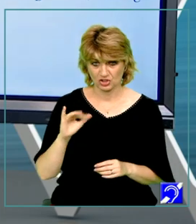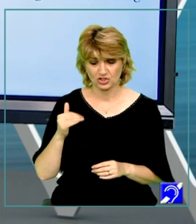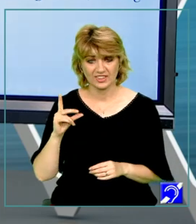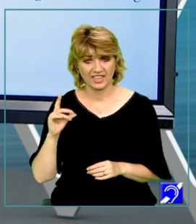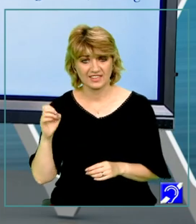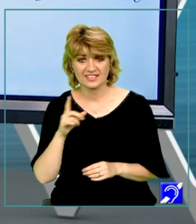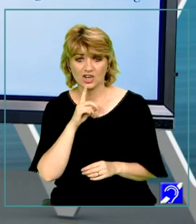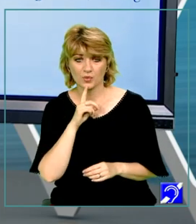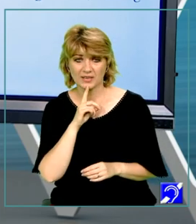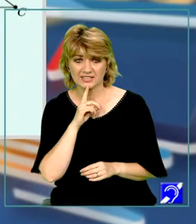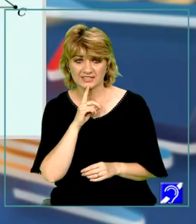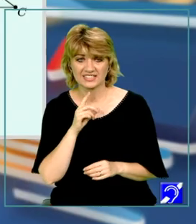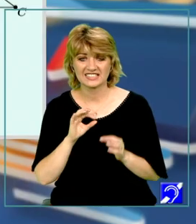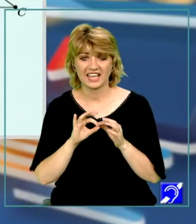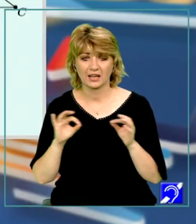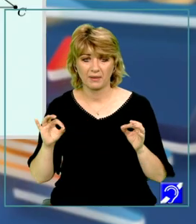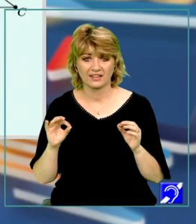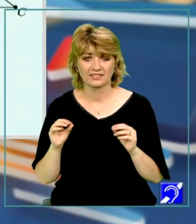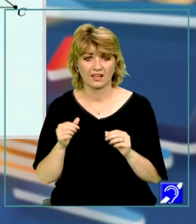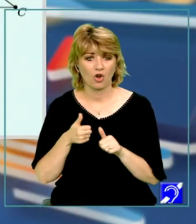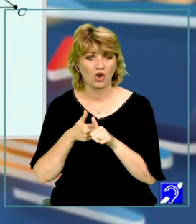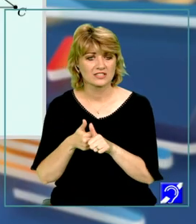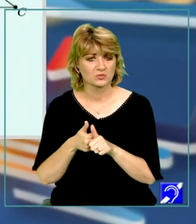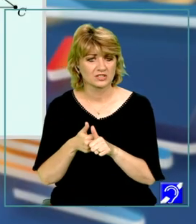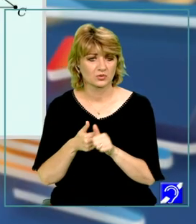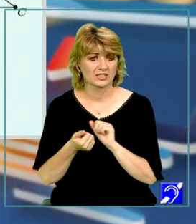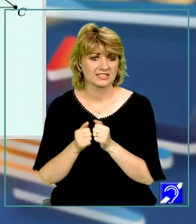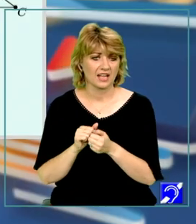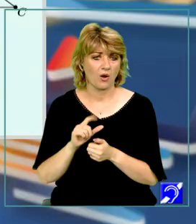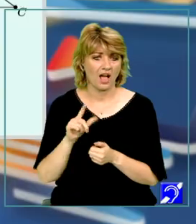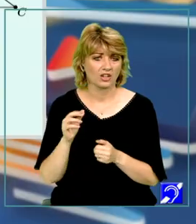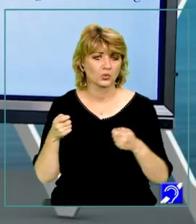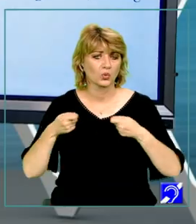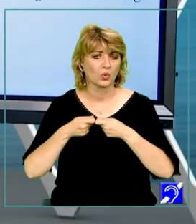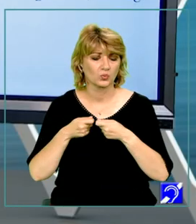E, se numesc segmente corespunzătoare sau laturi omoloace.